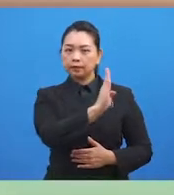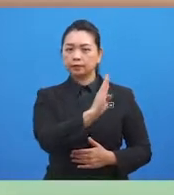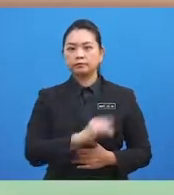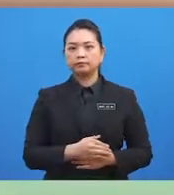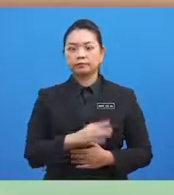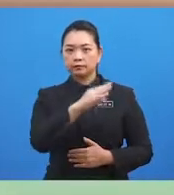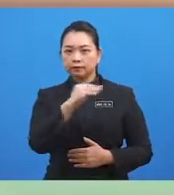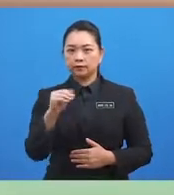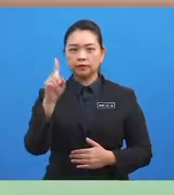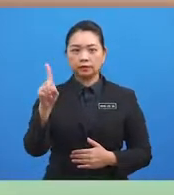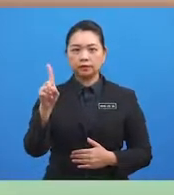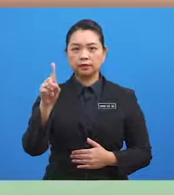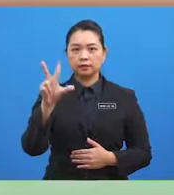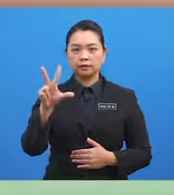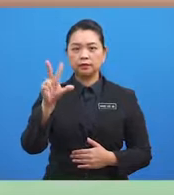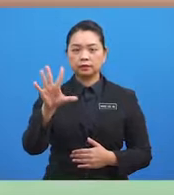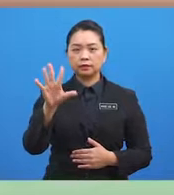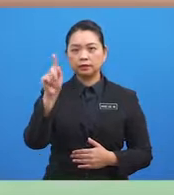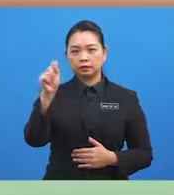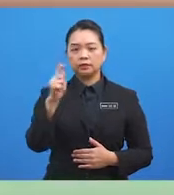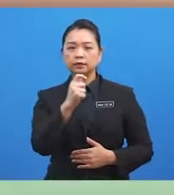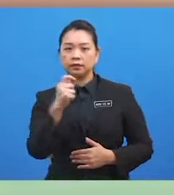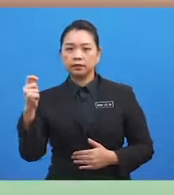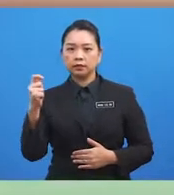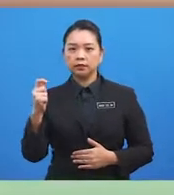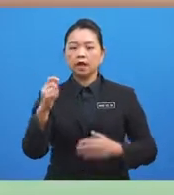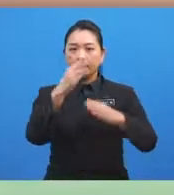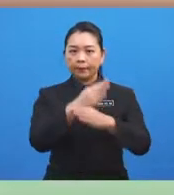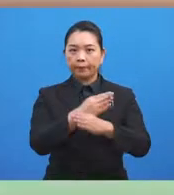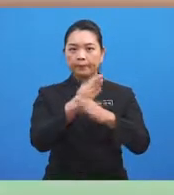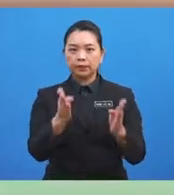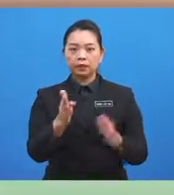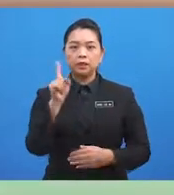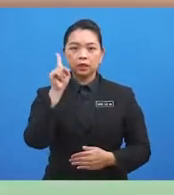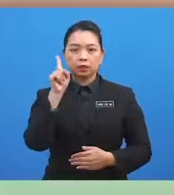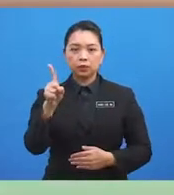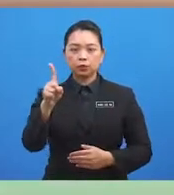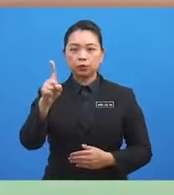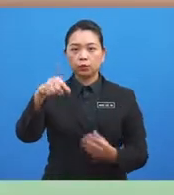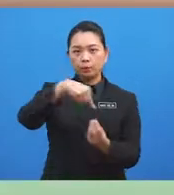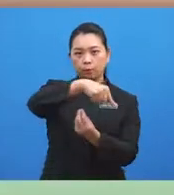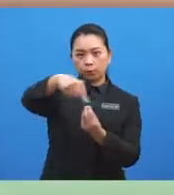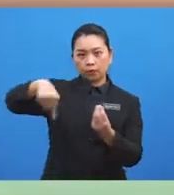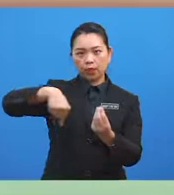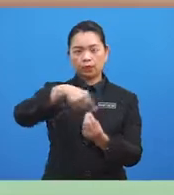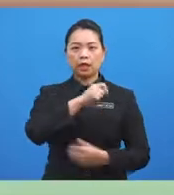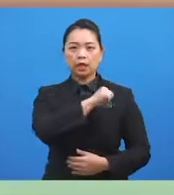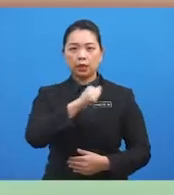135 darjah timur membentuk satu bulatan agung.